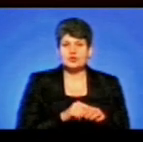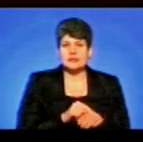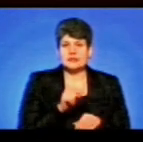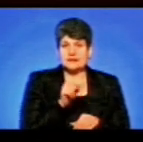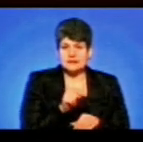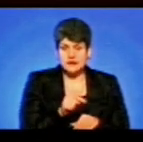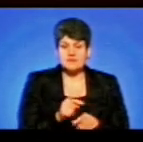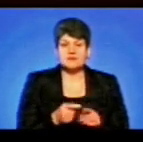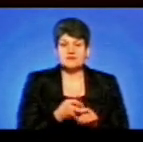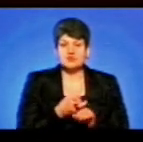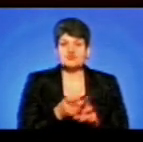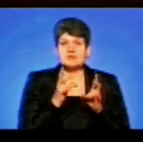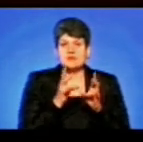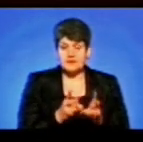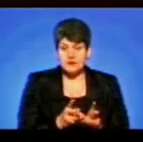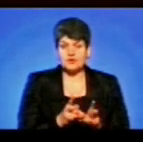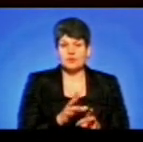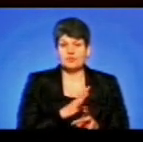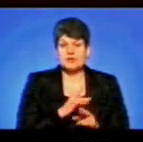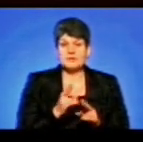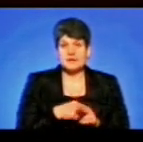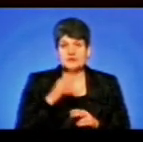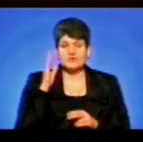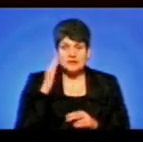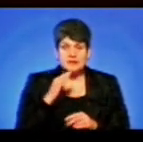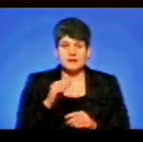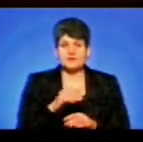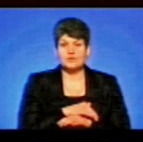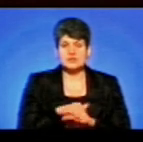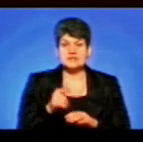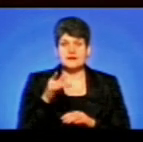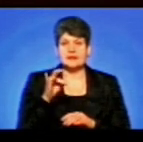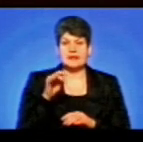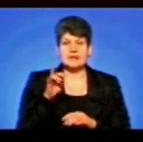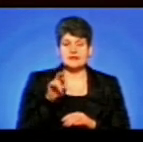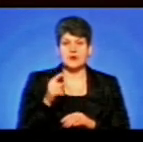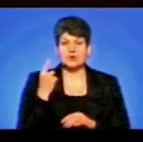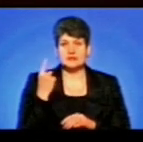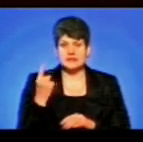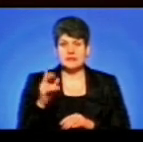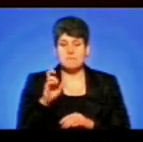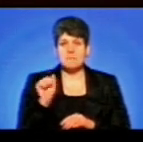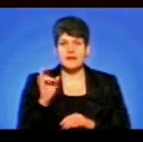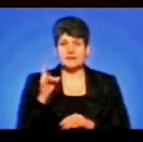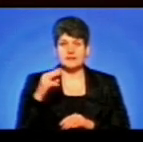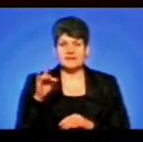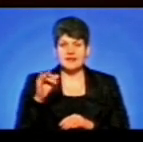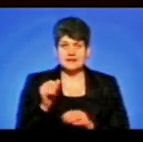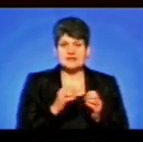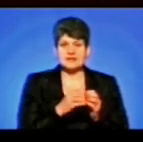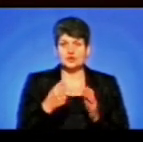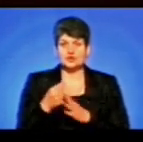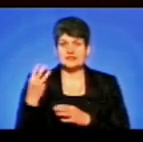без водопостачання сьогодні були вулиці Академіка Дністрянського, Глиняна 1, Бандери, будинки від 10 до 34,